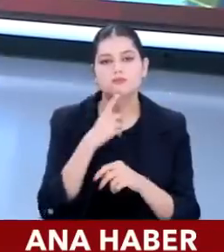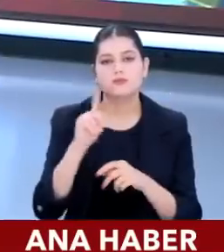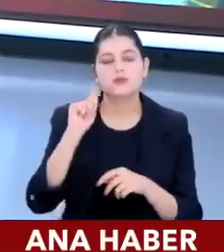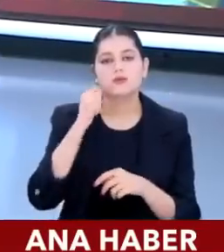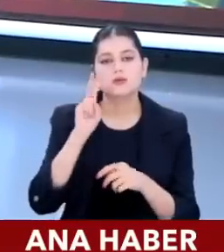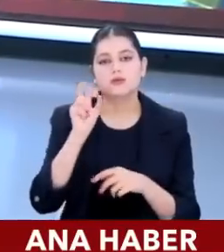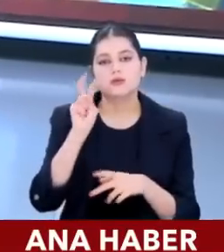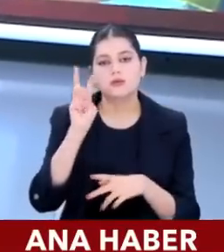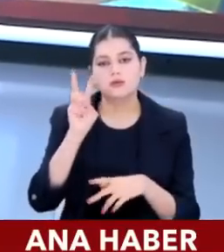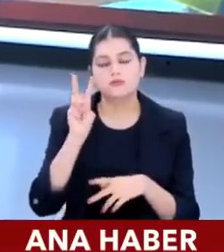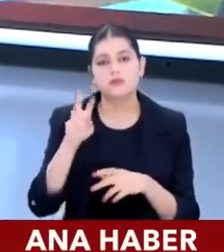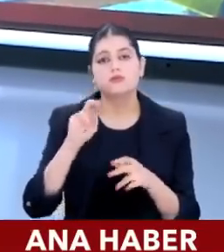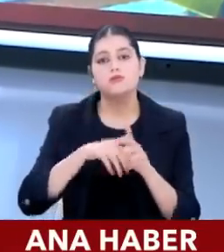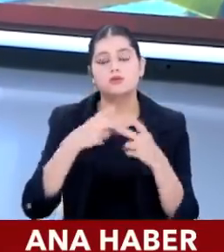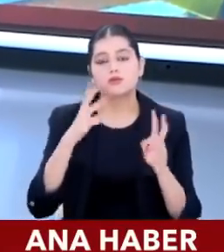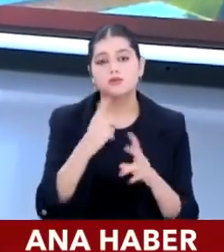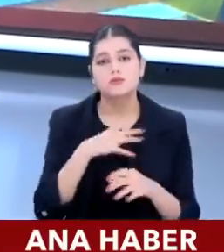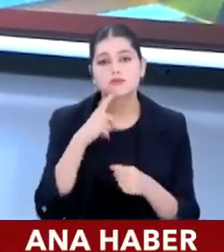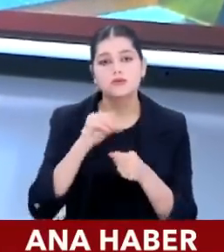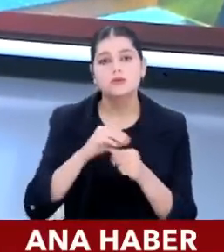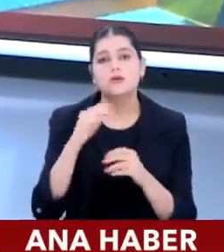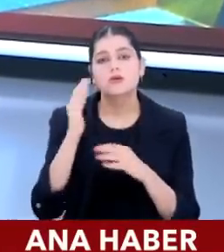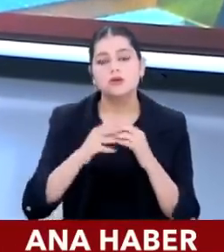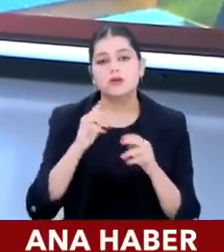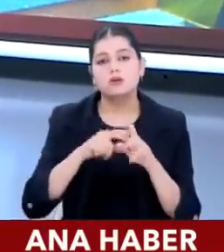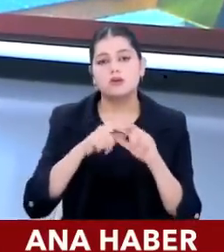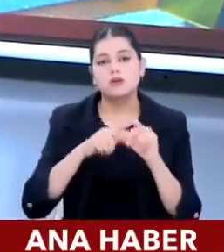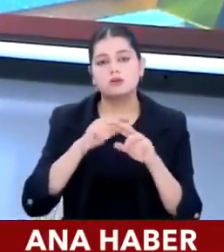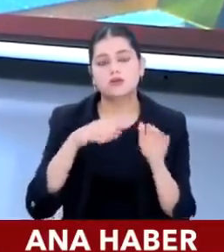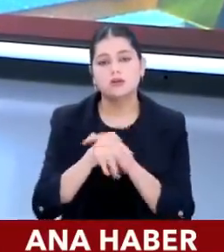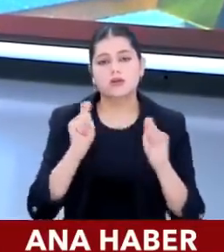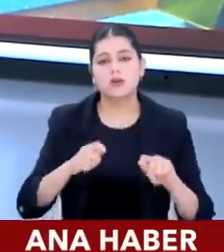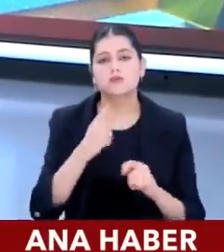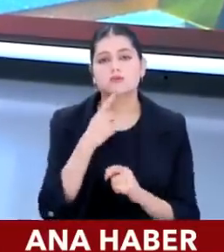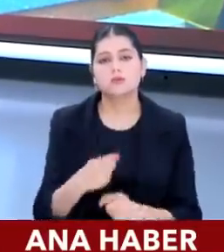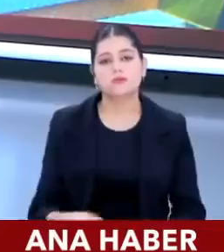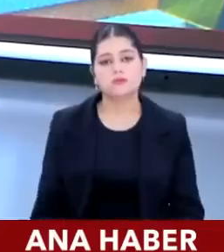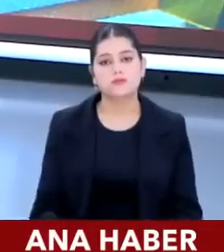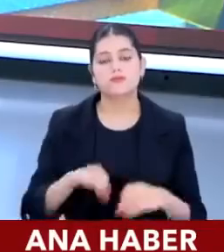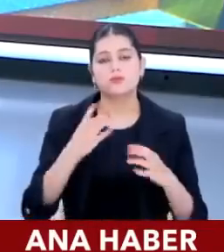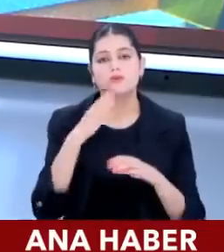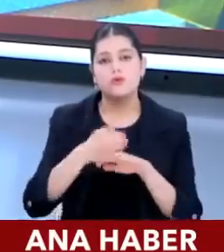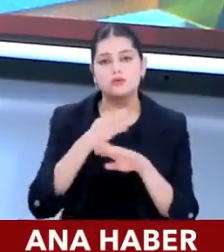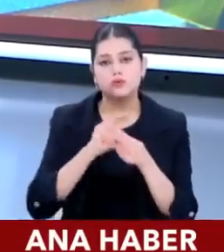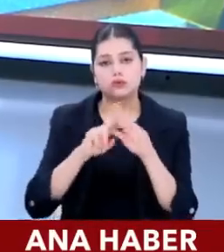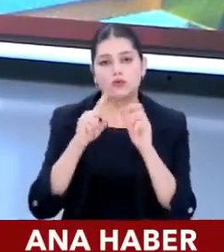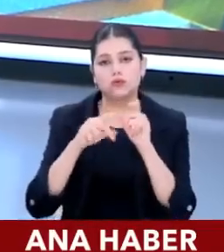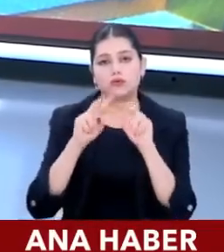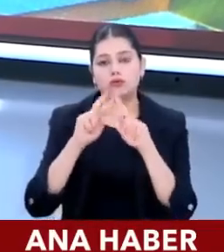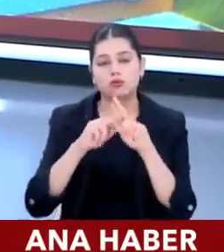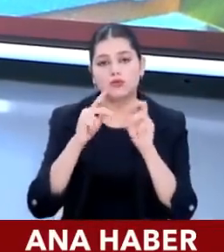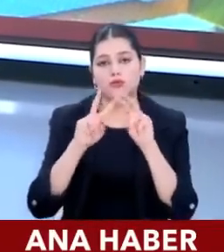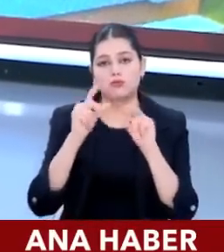1 Ekim 2023'te meclis açılır açılmaz yasa komisyona gelecek ve tabii ki önce komisyona gelecek,